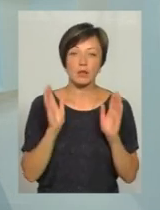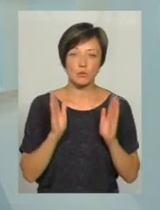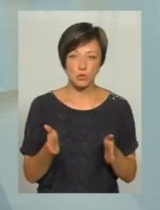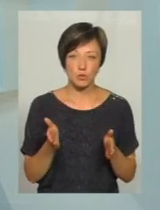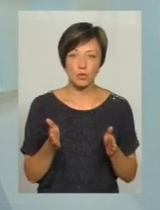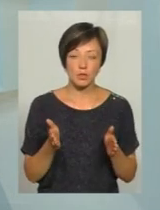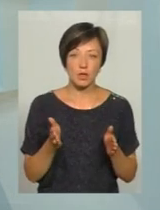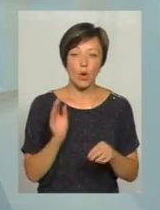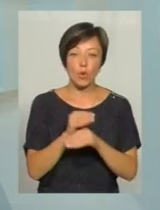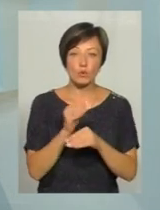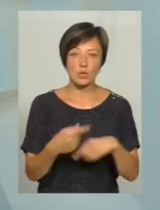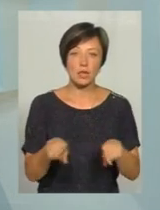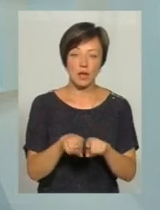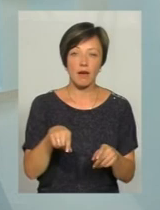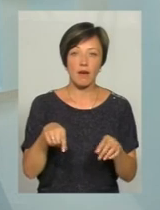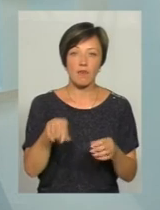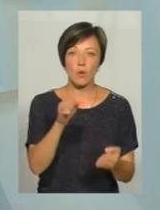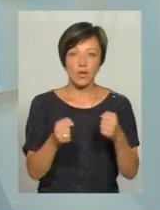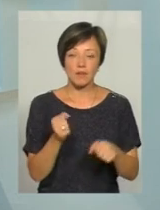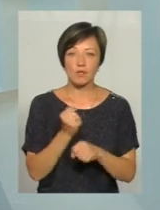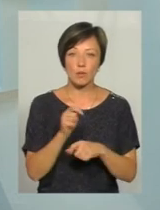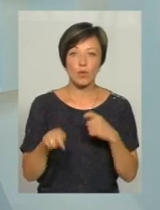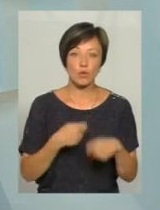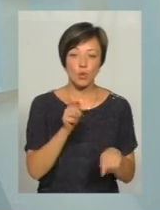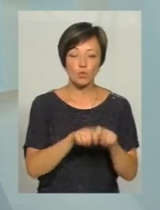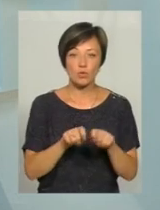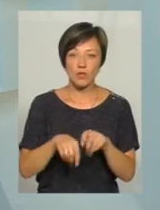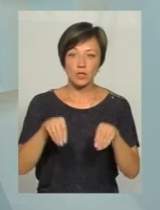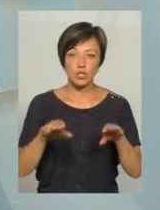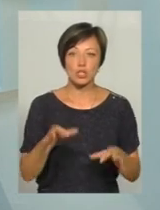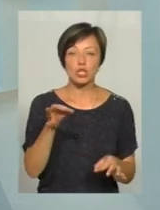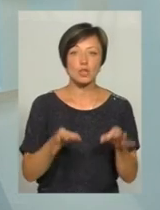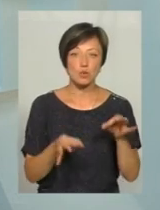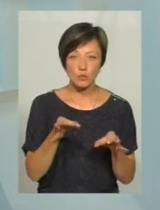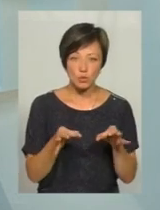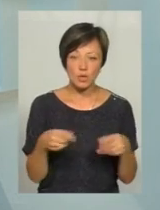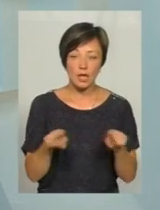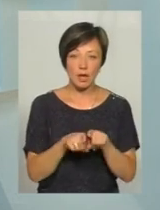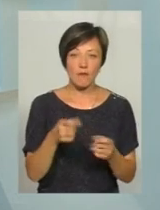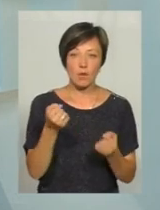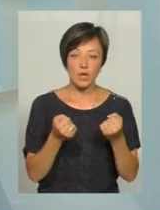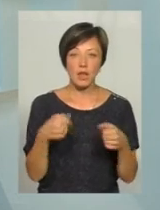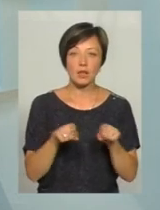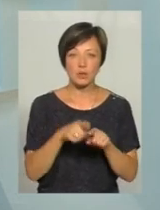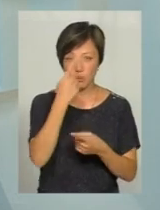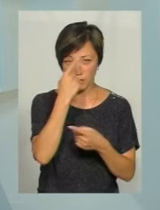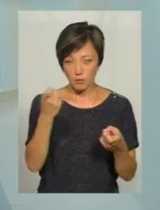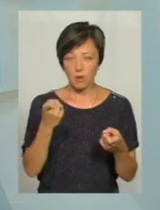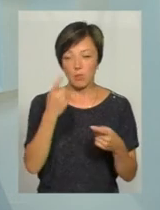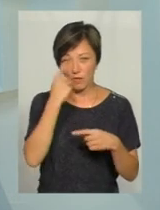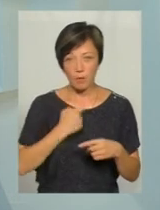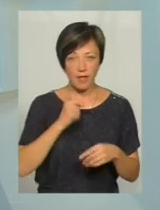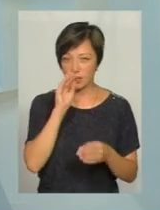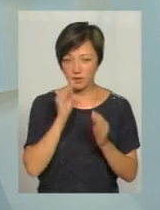осуджувати таких водіїв, які вчиняють таке правопорушення, контролювати рішення суду щодо таких водіїв, а також повідомляти нам, а не